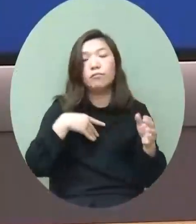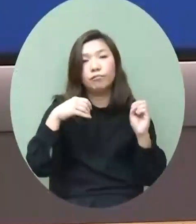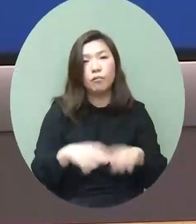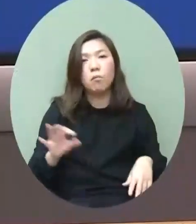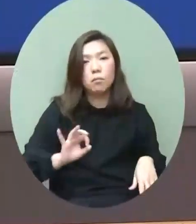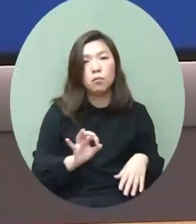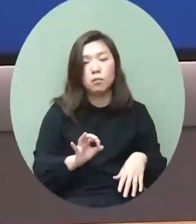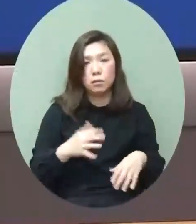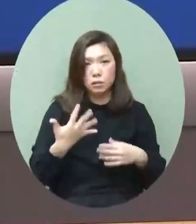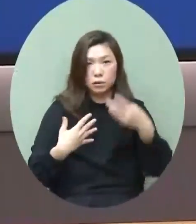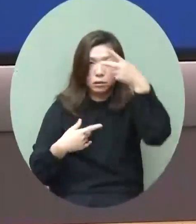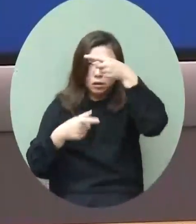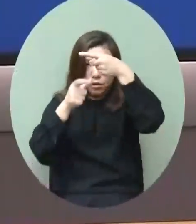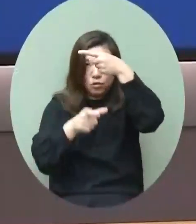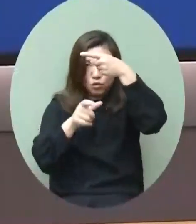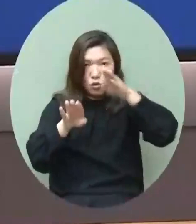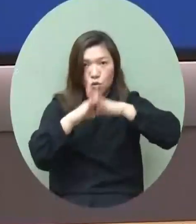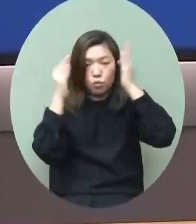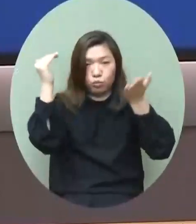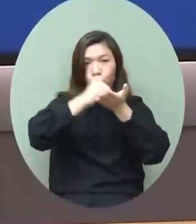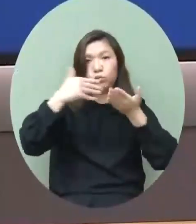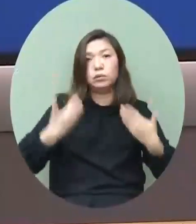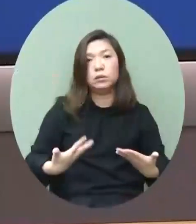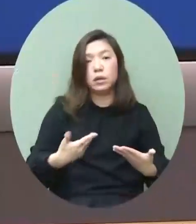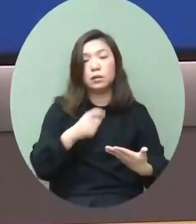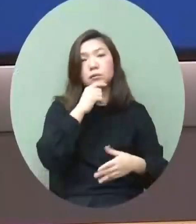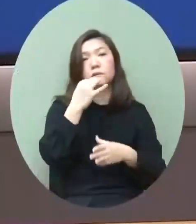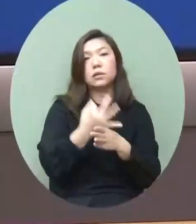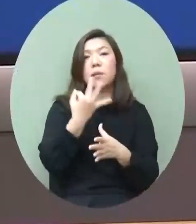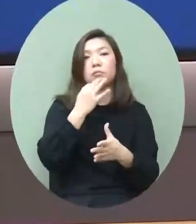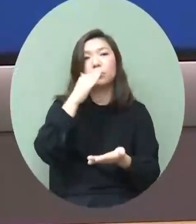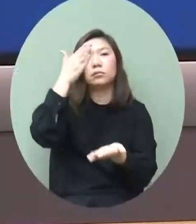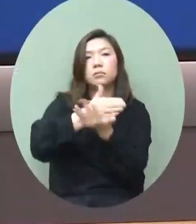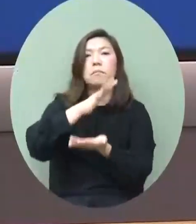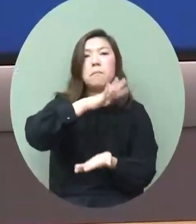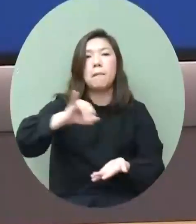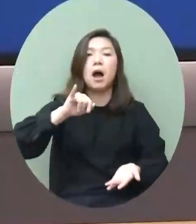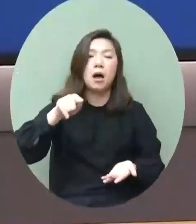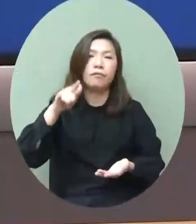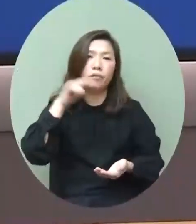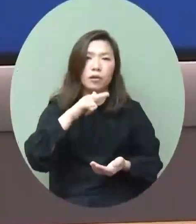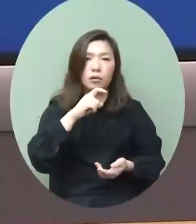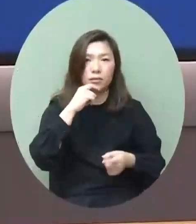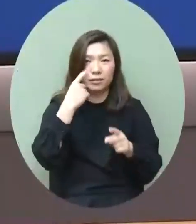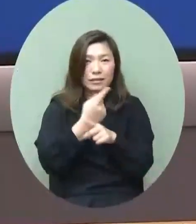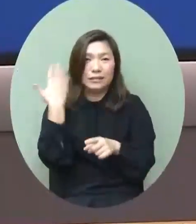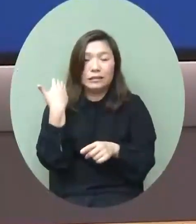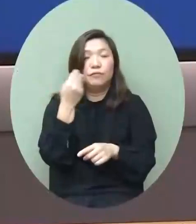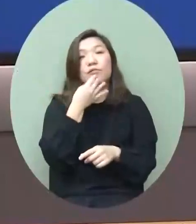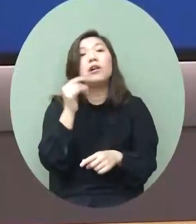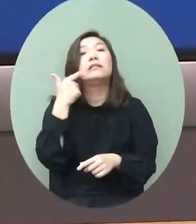但是由一月開始持續了接近三個月的禁飛零是少有這麼嚴厲